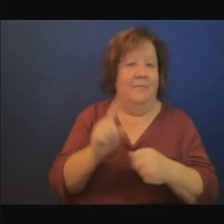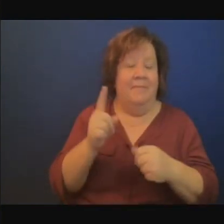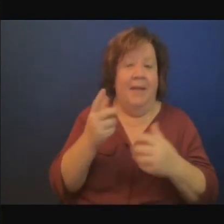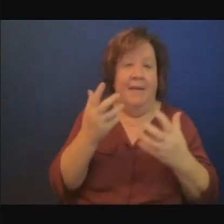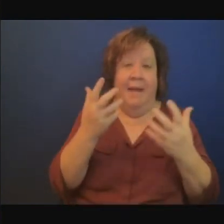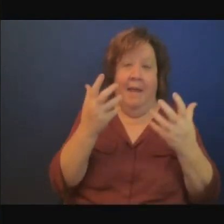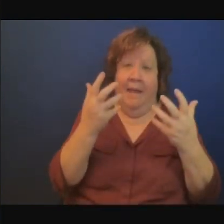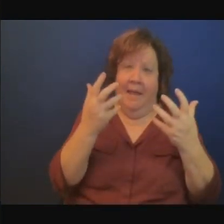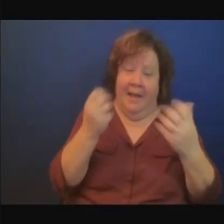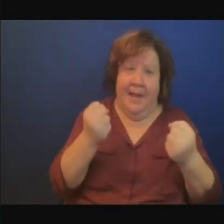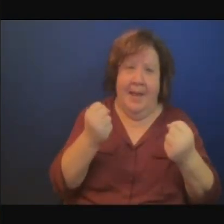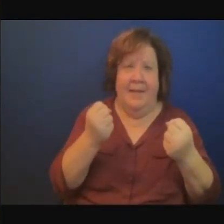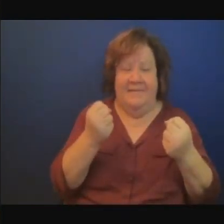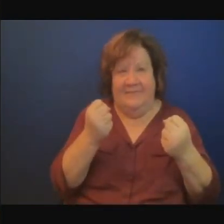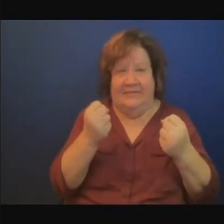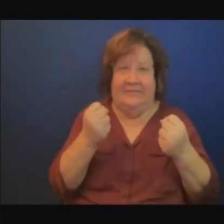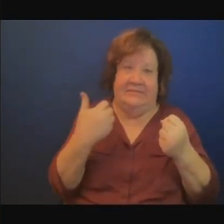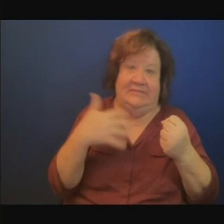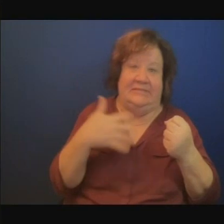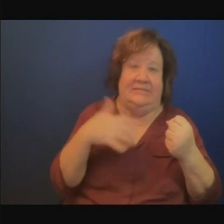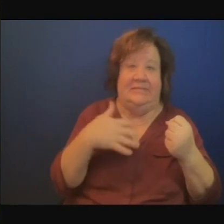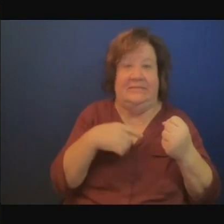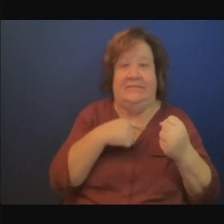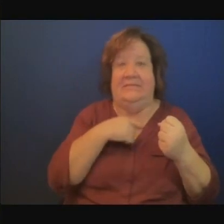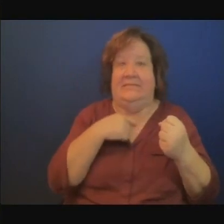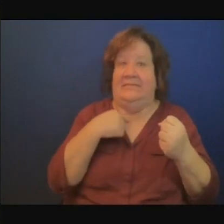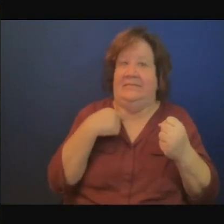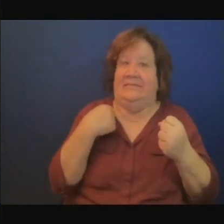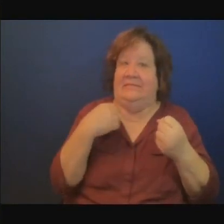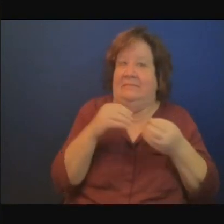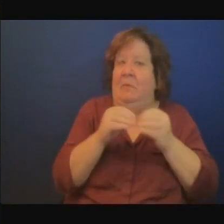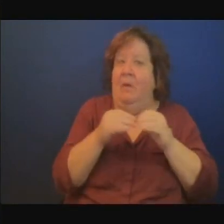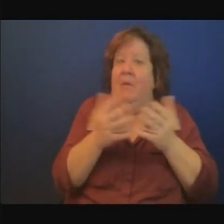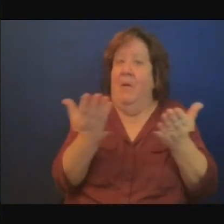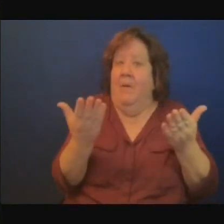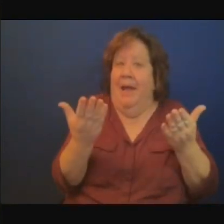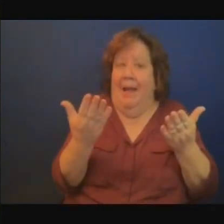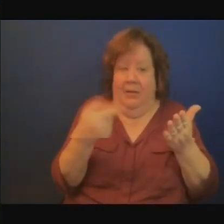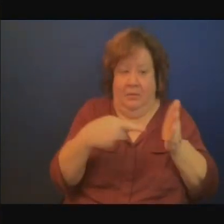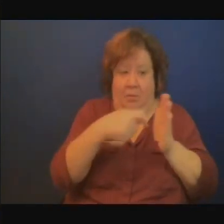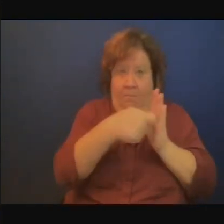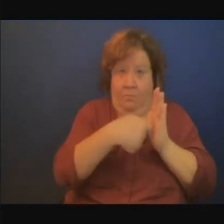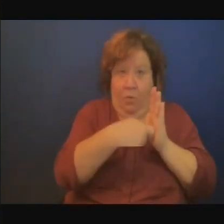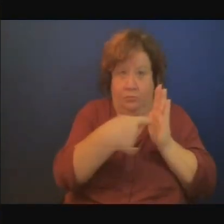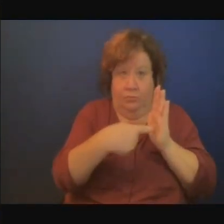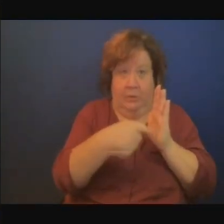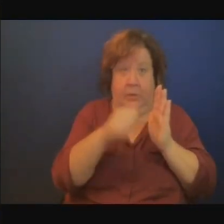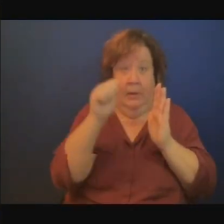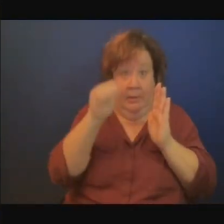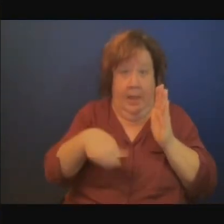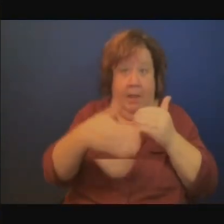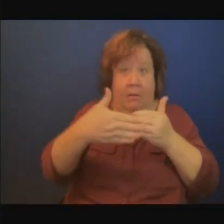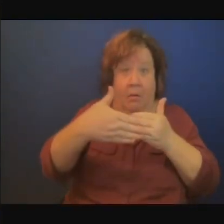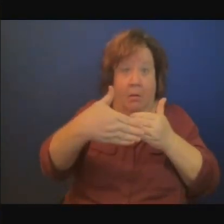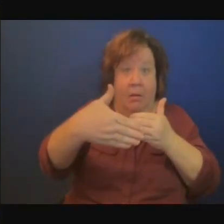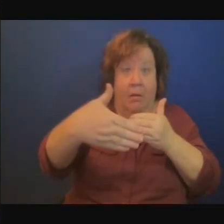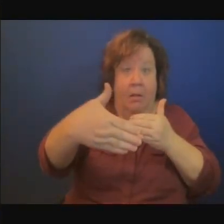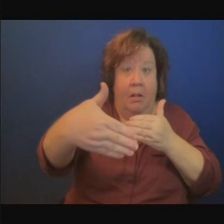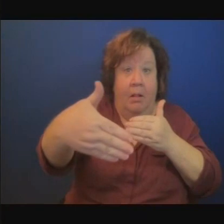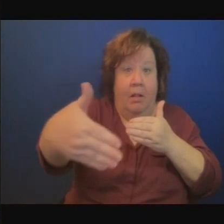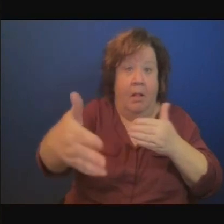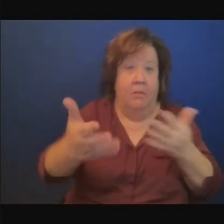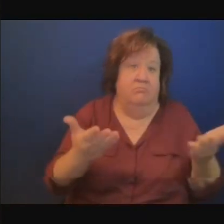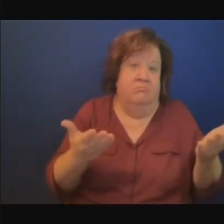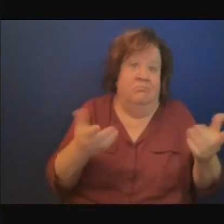du fait des tarifs par exemple peut-être que le gouvernement ne pourra pas honorer ses engagements en matière de subvention